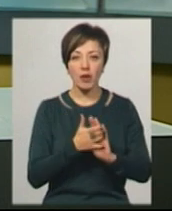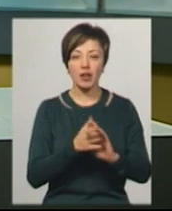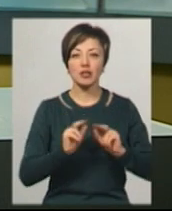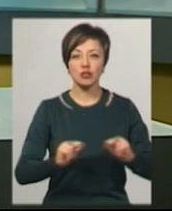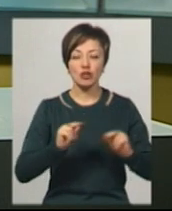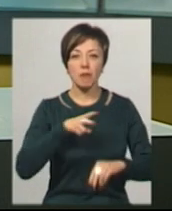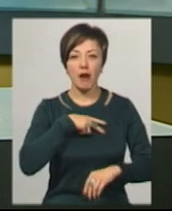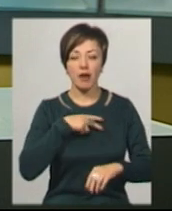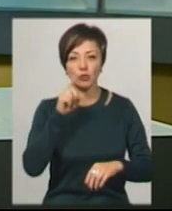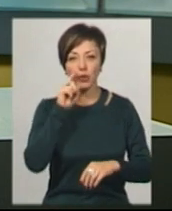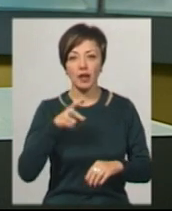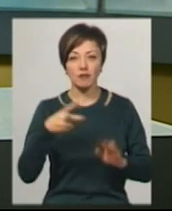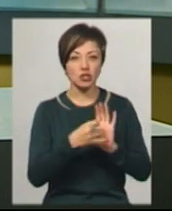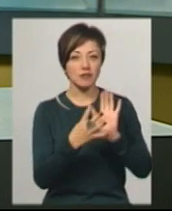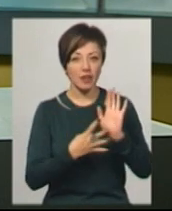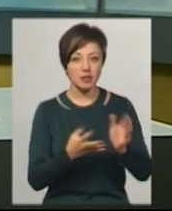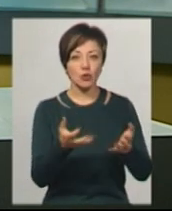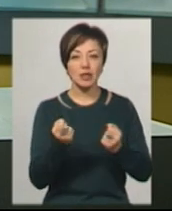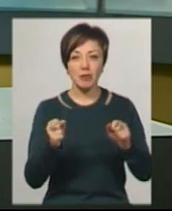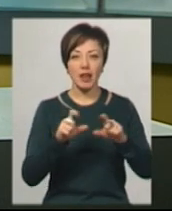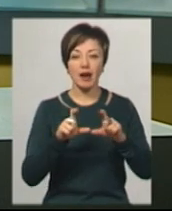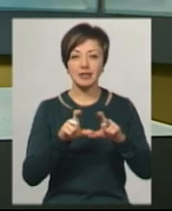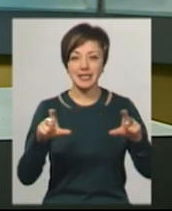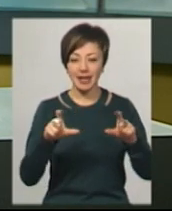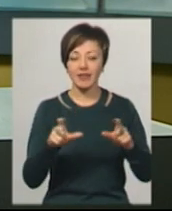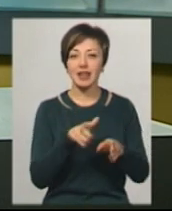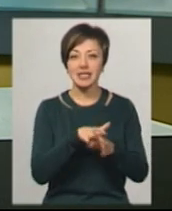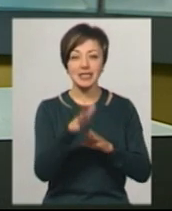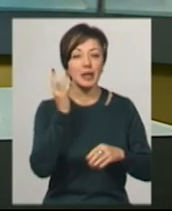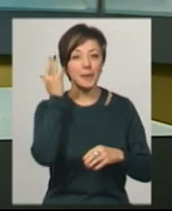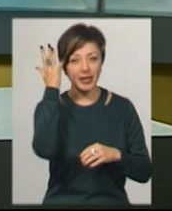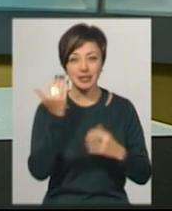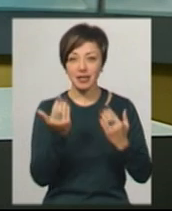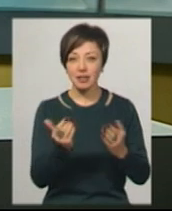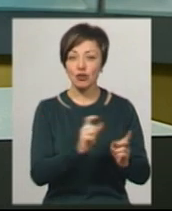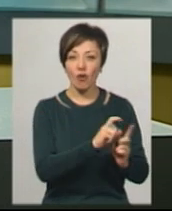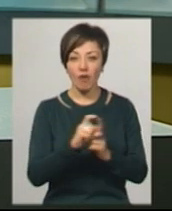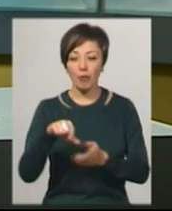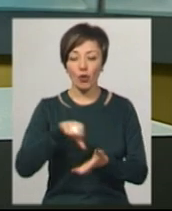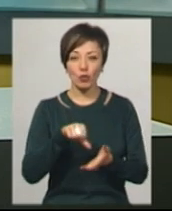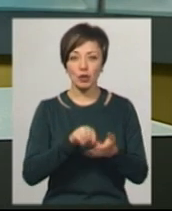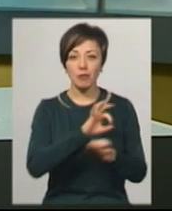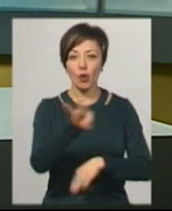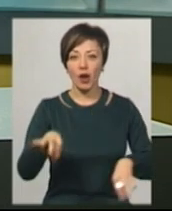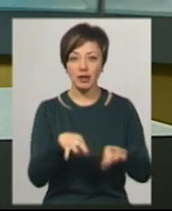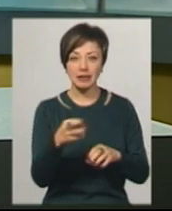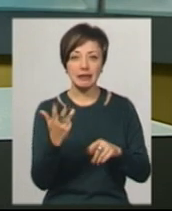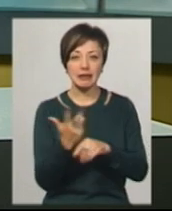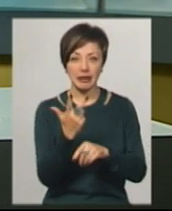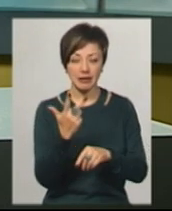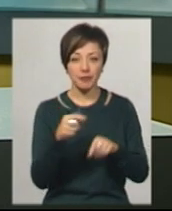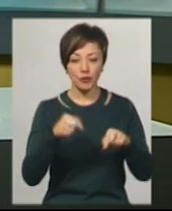Ukraine 2019 та отримала сертифікат на здійснення мрії. За її словами, участь у проєкті бере втретє.